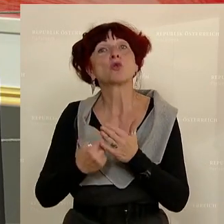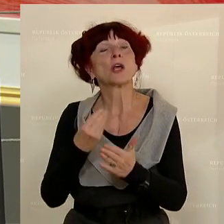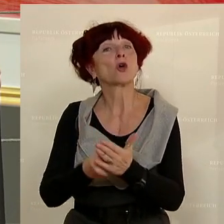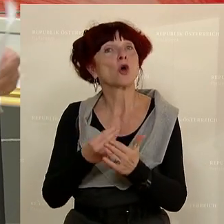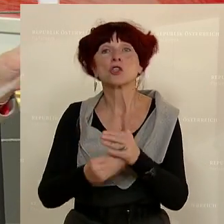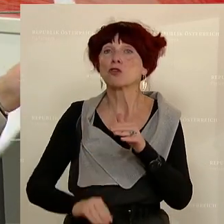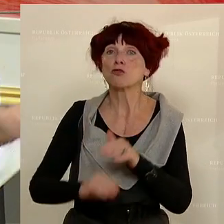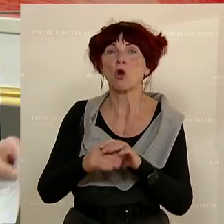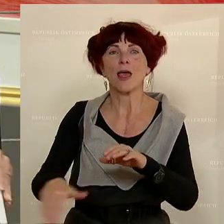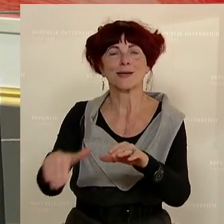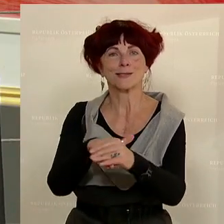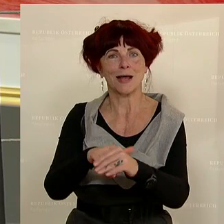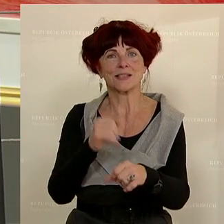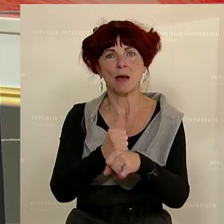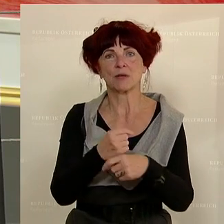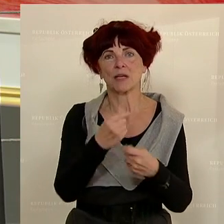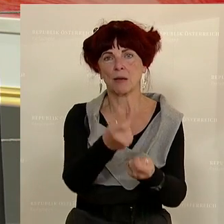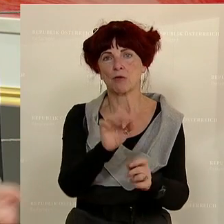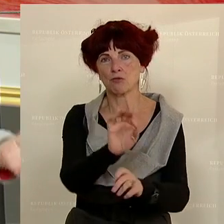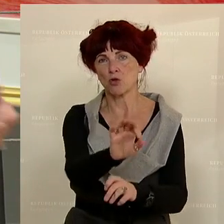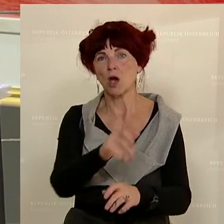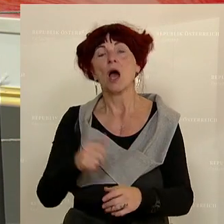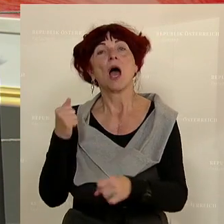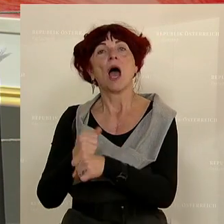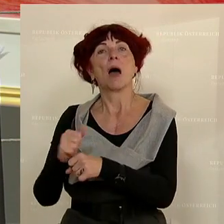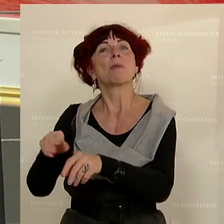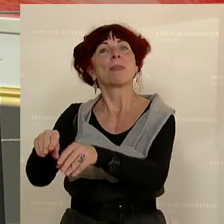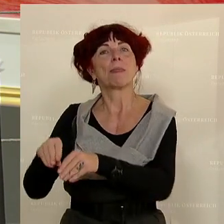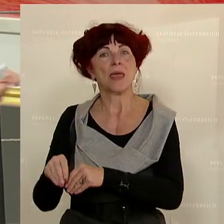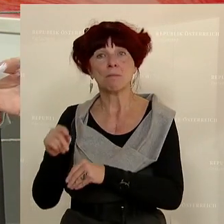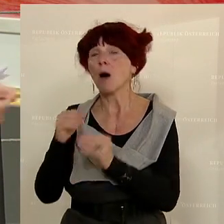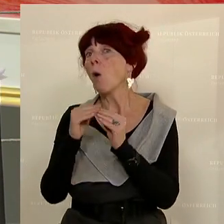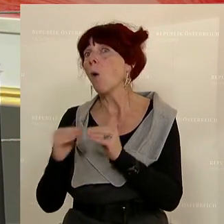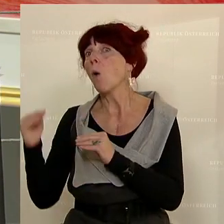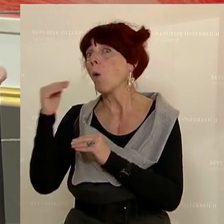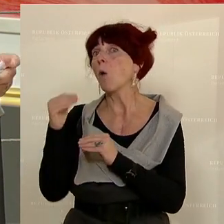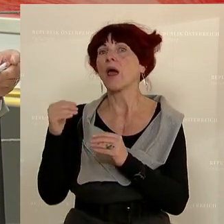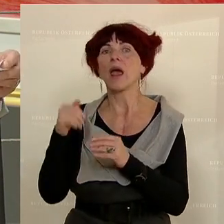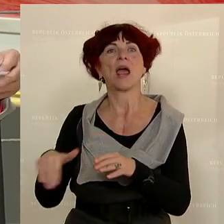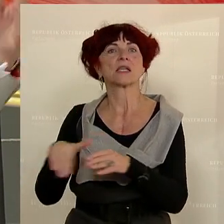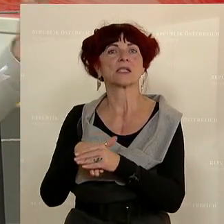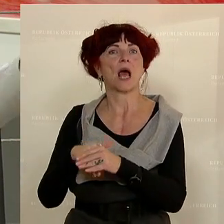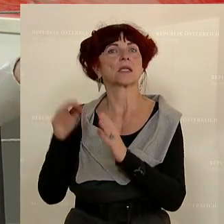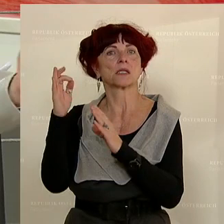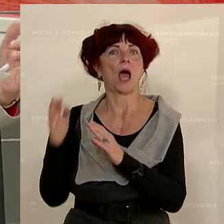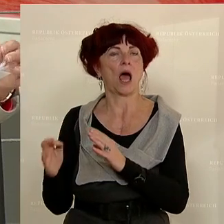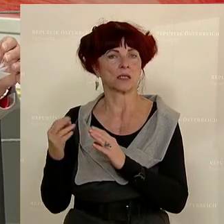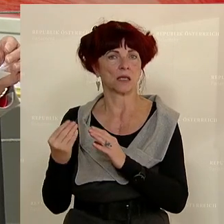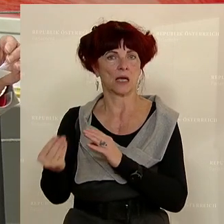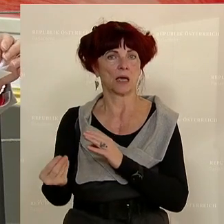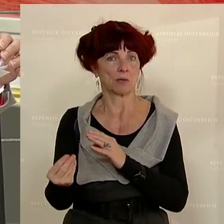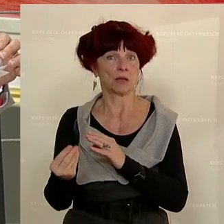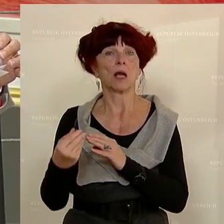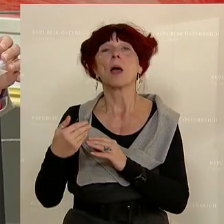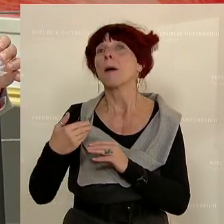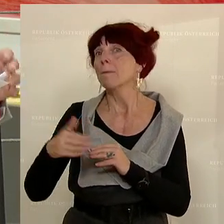und den Arbeitnehmern vergleichsweise oder Arbeitnehmerinnen hohe Ersatzraten garantiert wurden. Deutlich höhere als